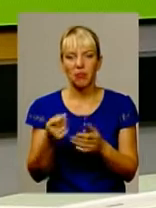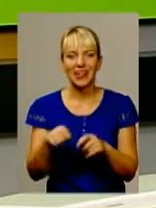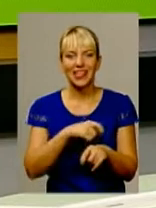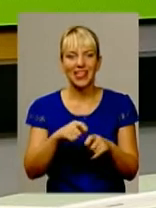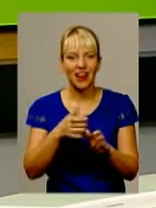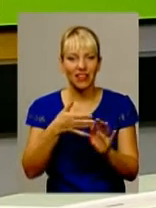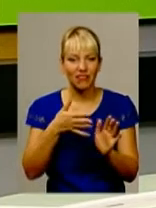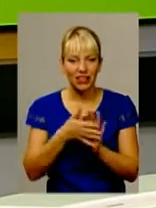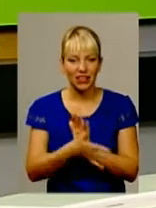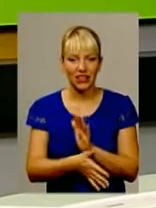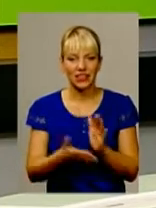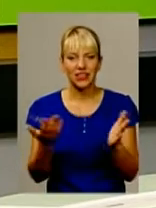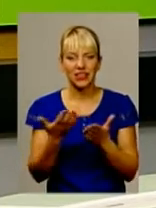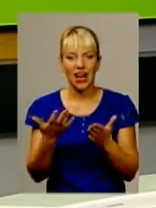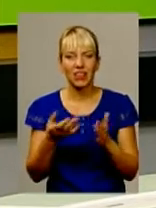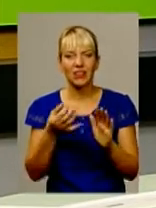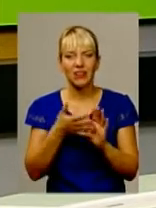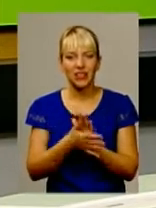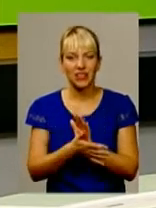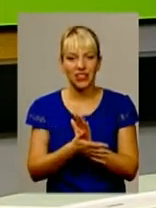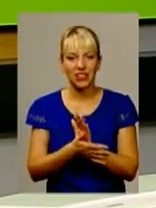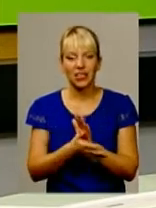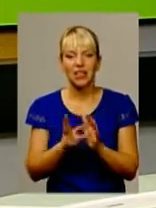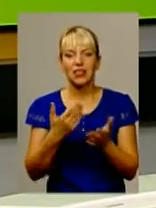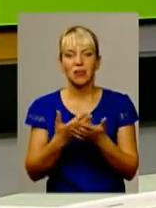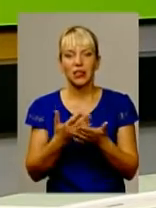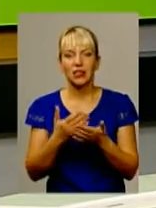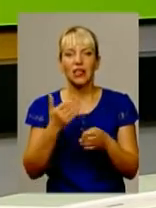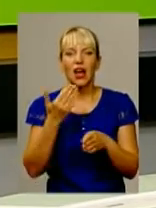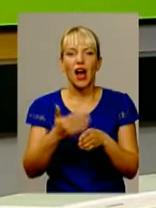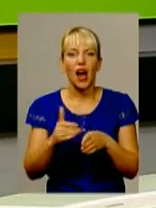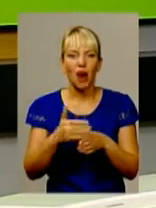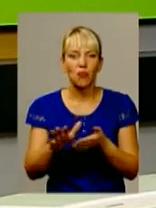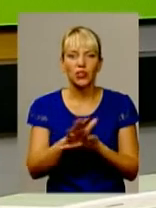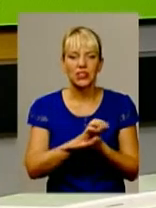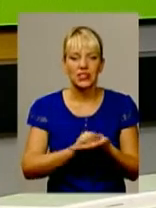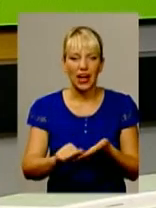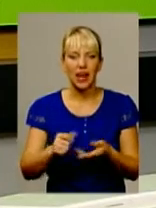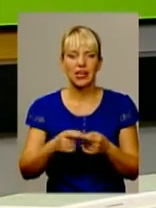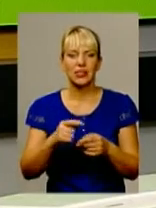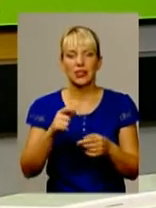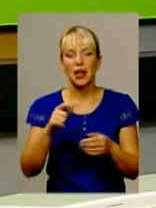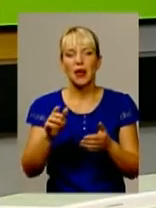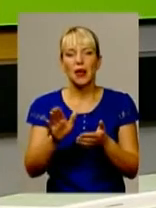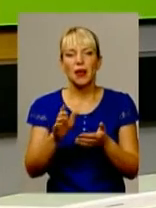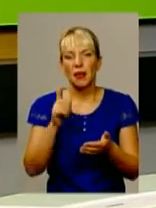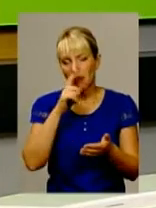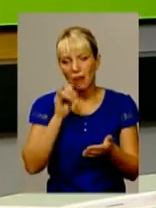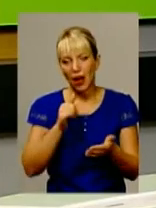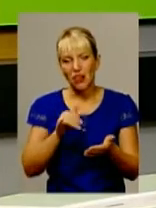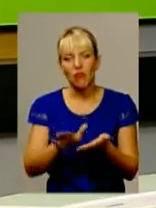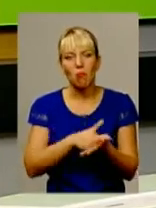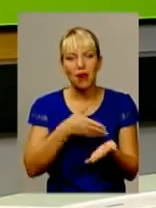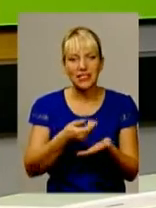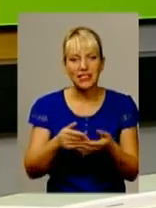які витрати, амортизація, внески обов'язкових державів, паленомастильні матеріали, запчастини,